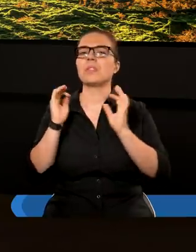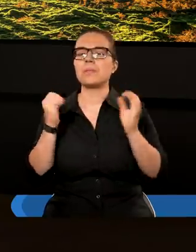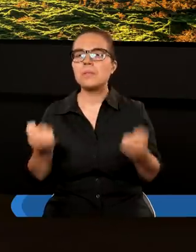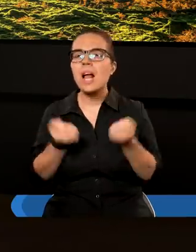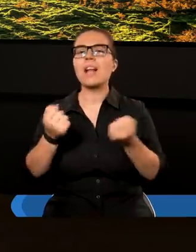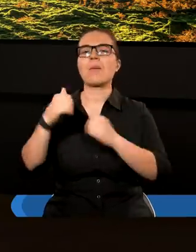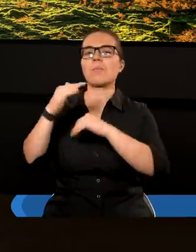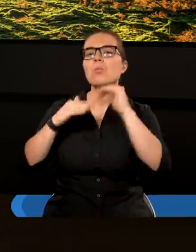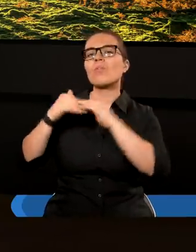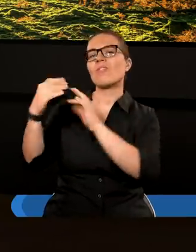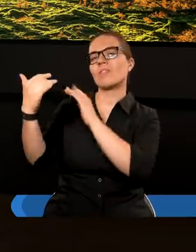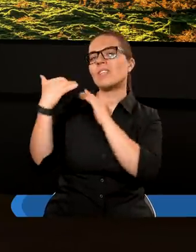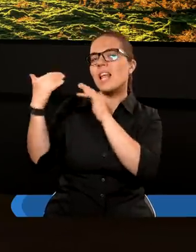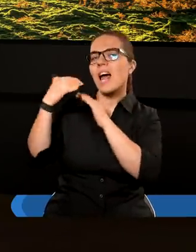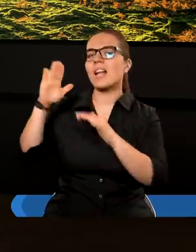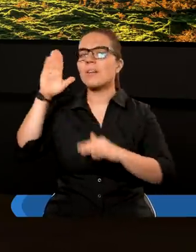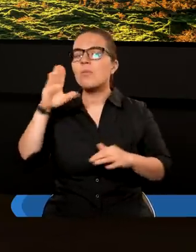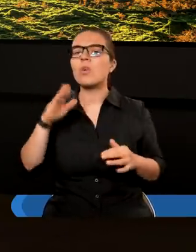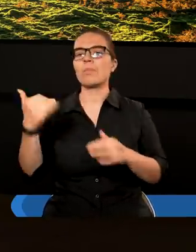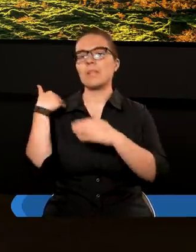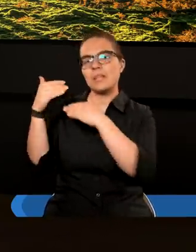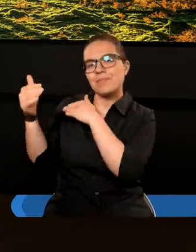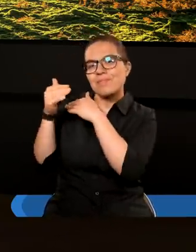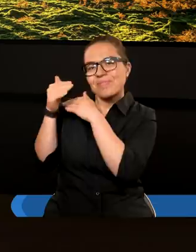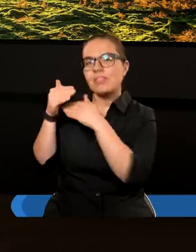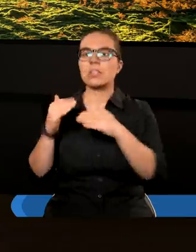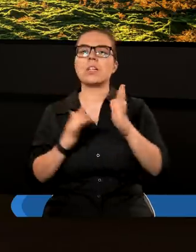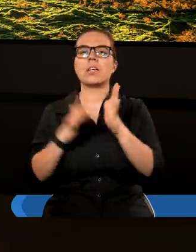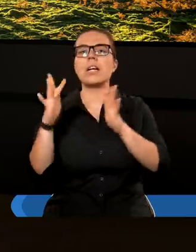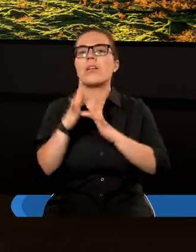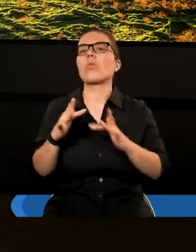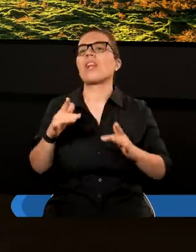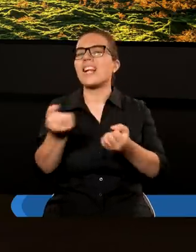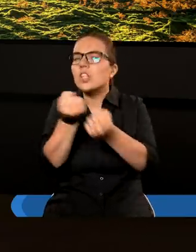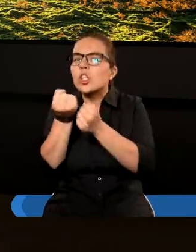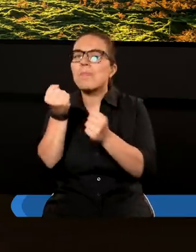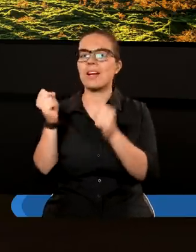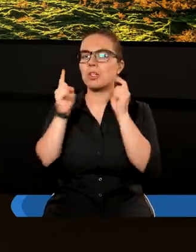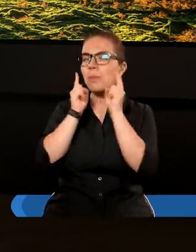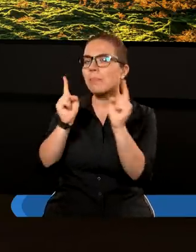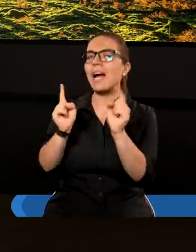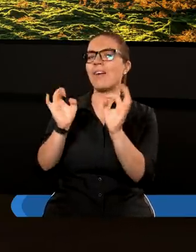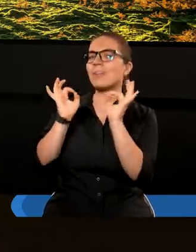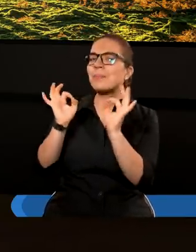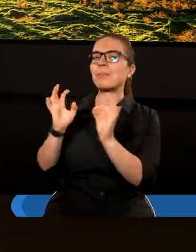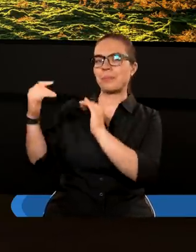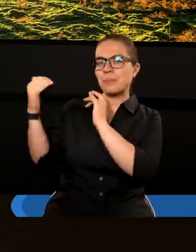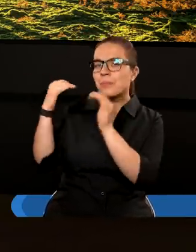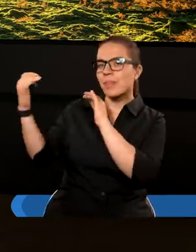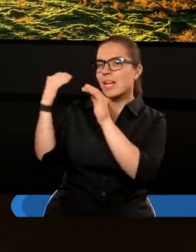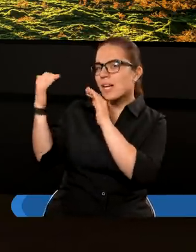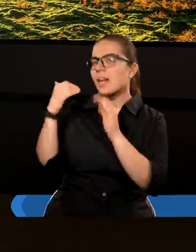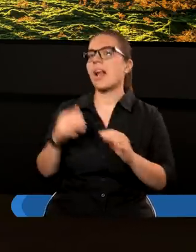wzmacniać się w tym, aby stać blisko Chrystusa, trzymać się Jego prawdy? Bo czyż nie jest to najlepsze,